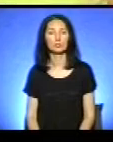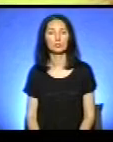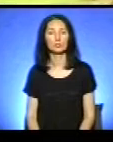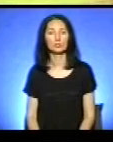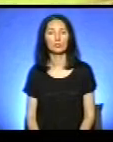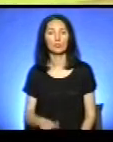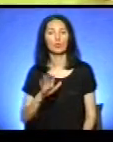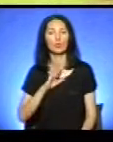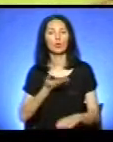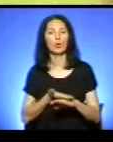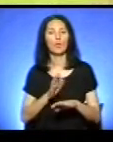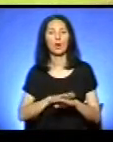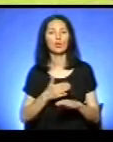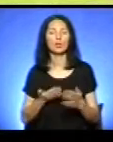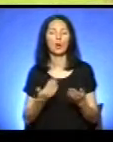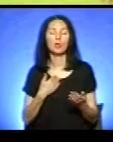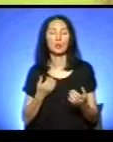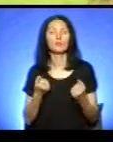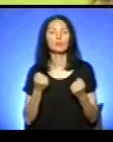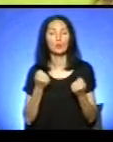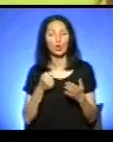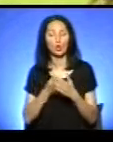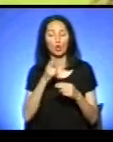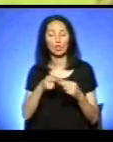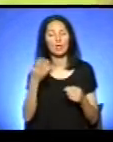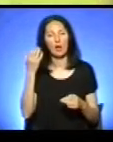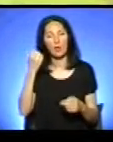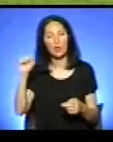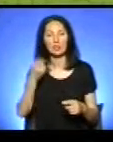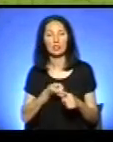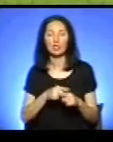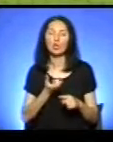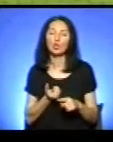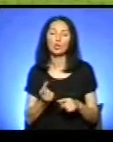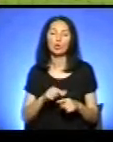Було важко, але ми трималися до кінця, виграли, це дуже класно.